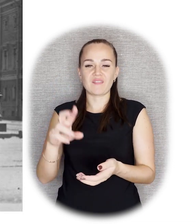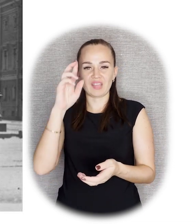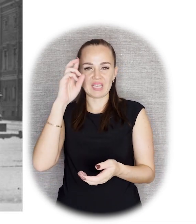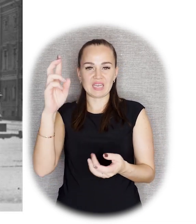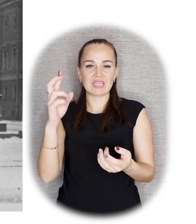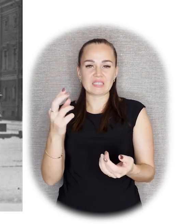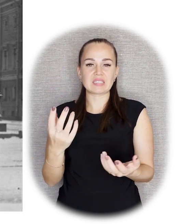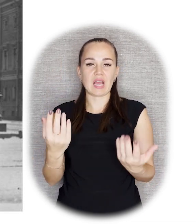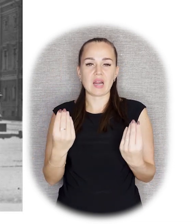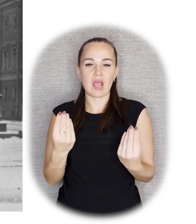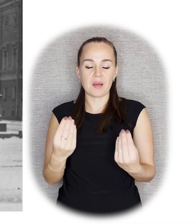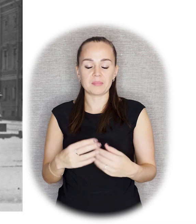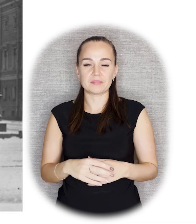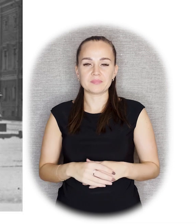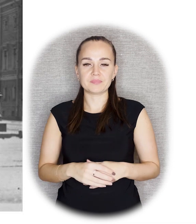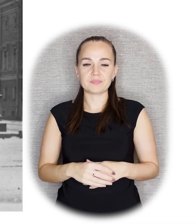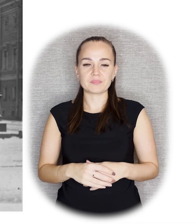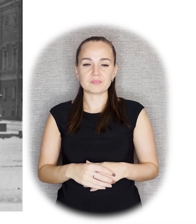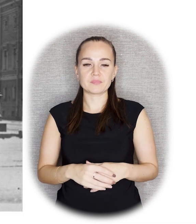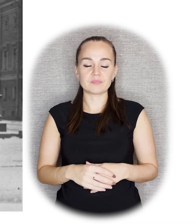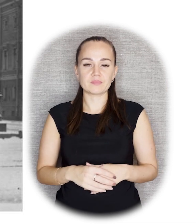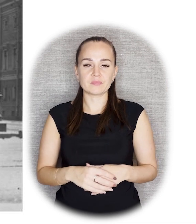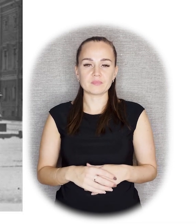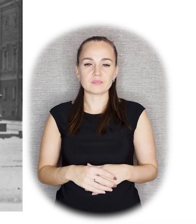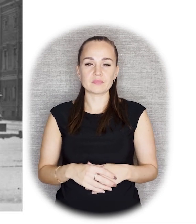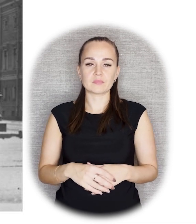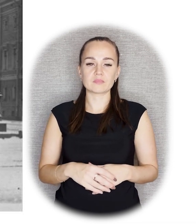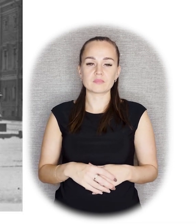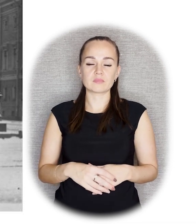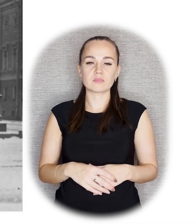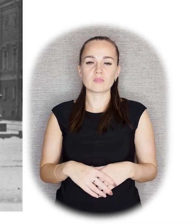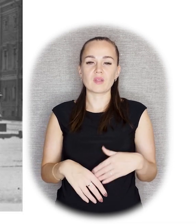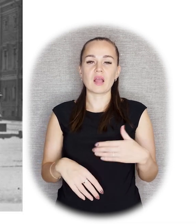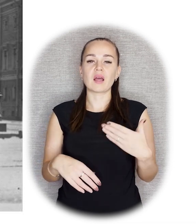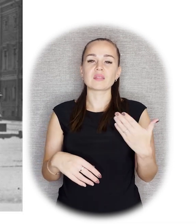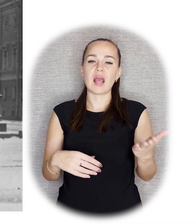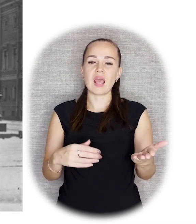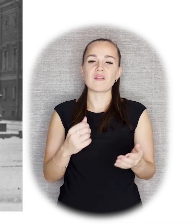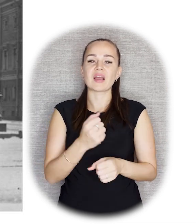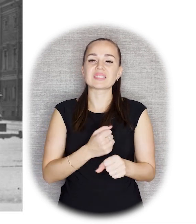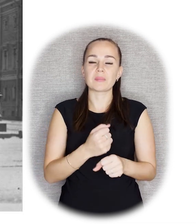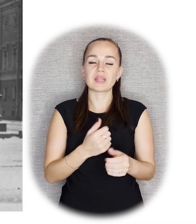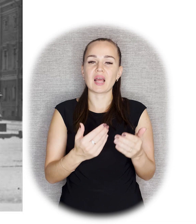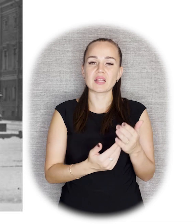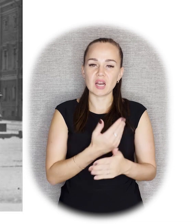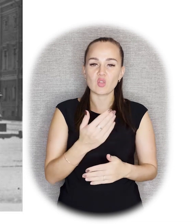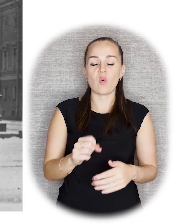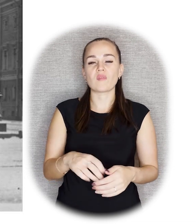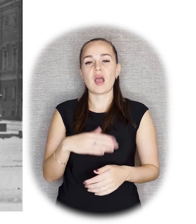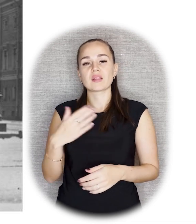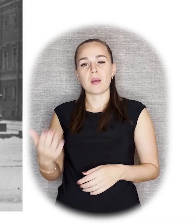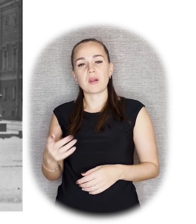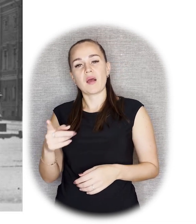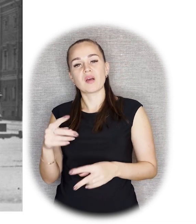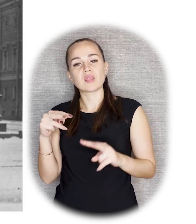на два лагеря всю Россию, провела границы между правым и левым искусством. Налево мы, изобретатели нового, направо они, смотрящие на искусство, как на